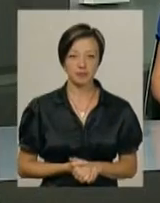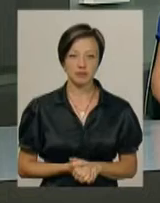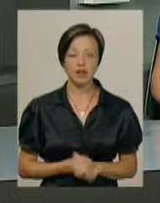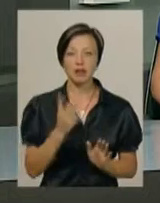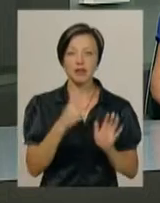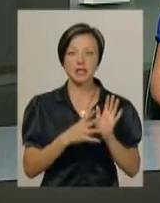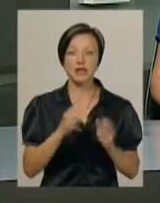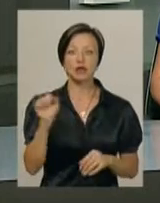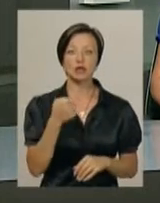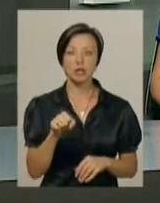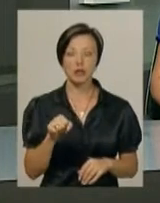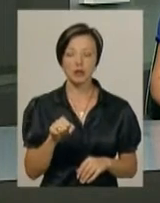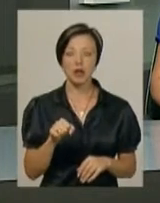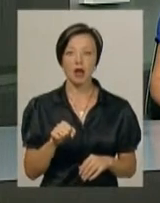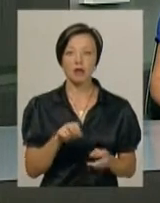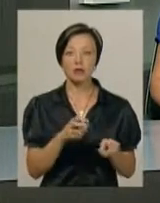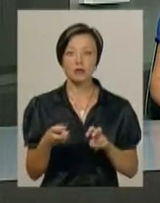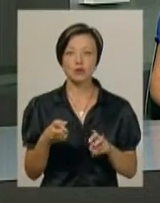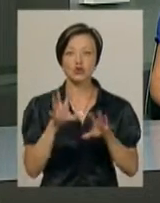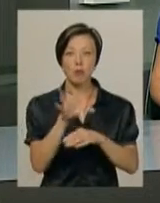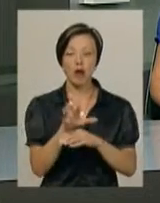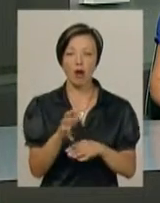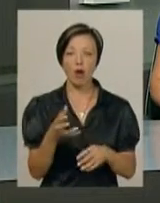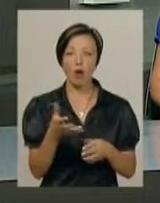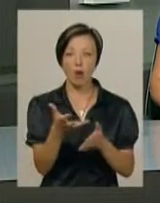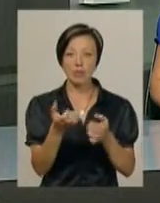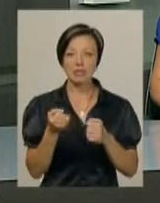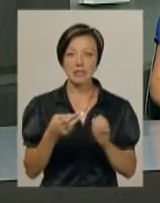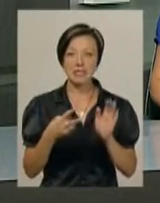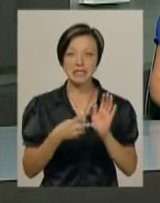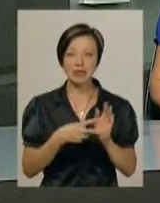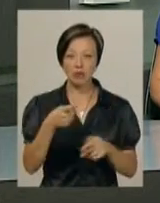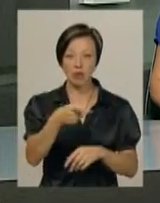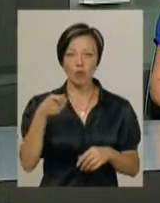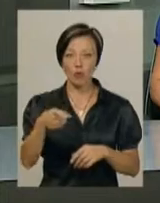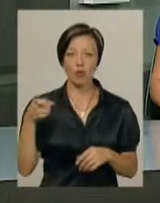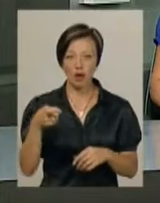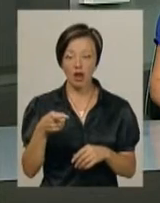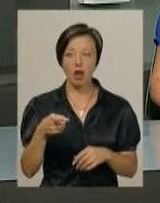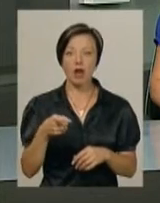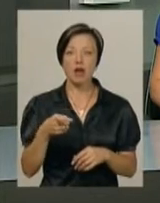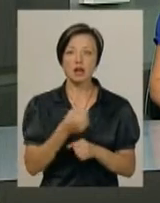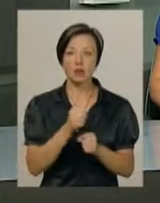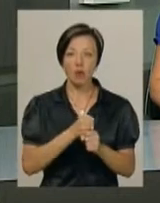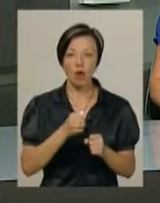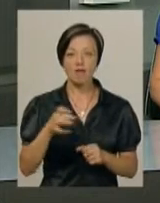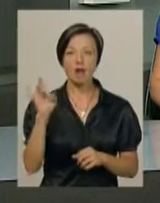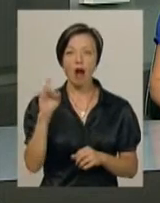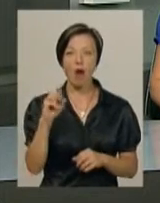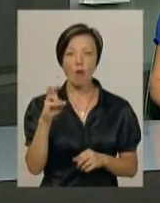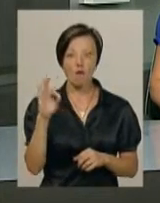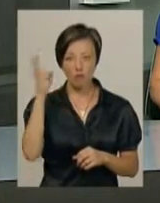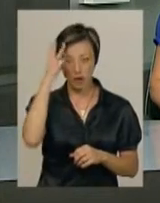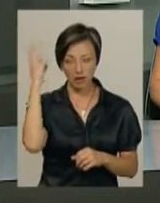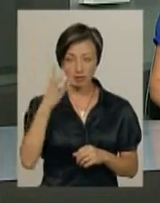29 серпня померла собака, яка отримала 7 куль з пневматичною зброєю у мікроріоні Ракове в Хмельницькому. Про це повідомила